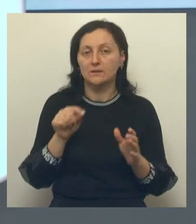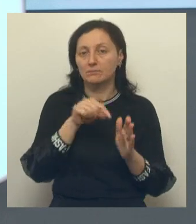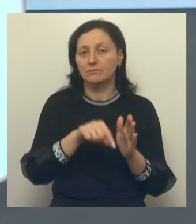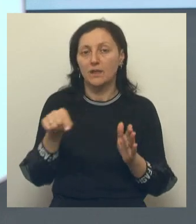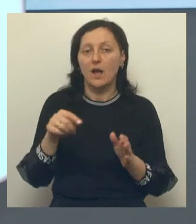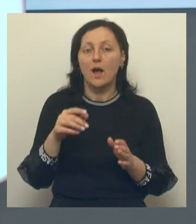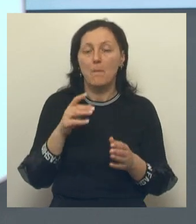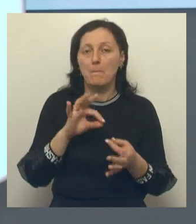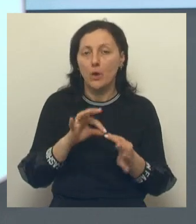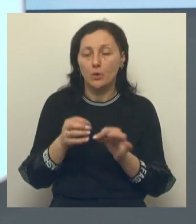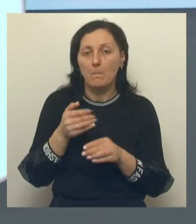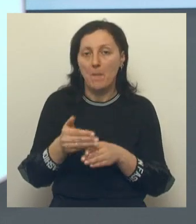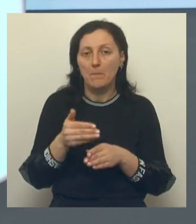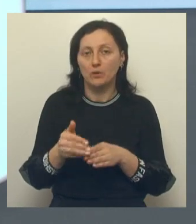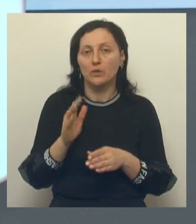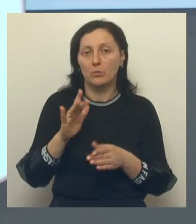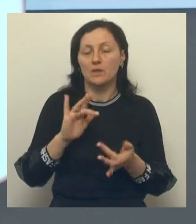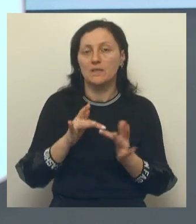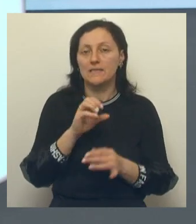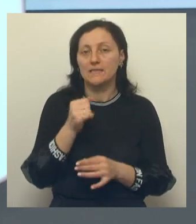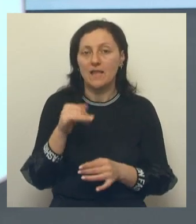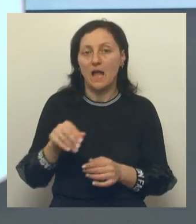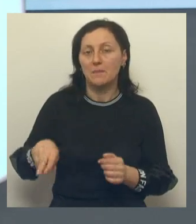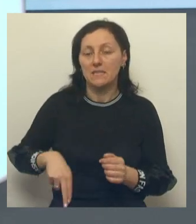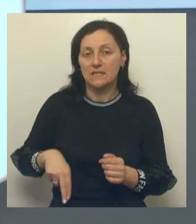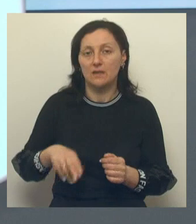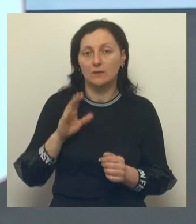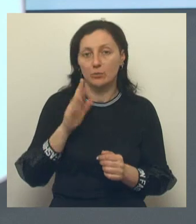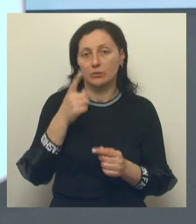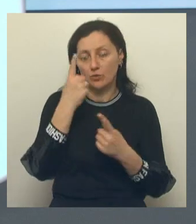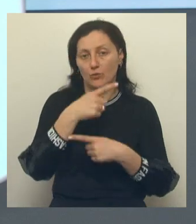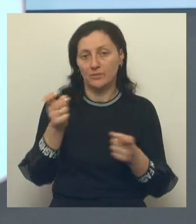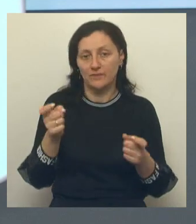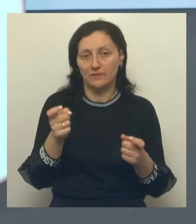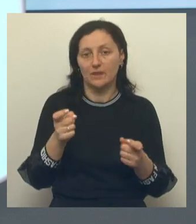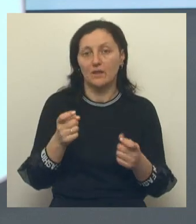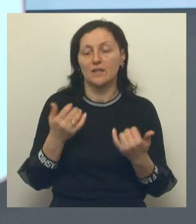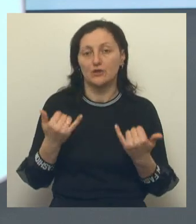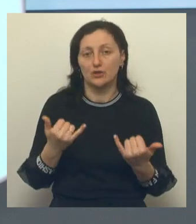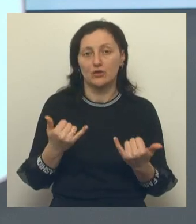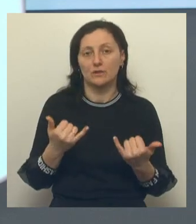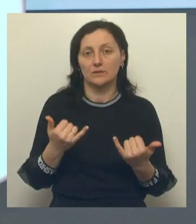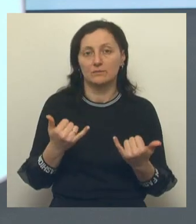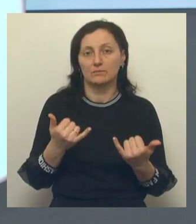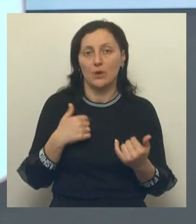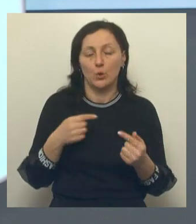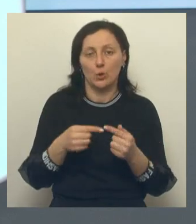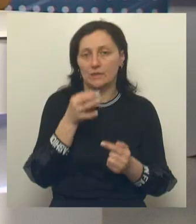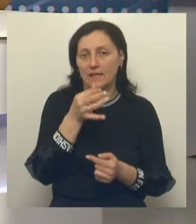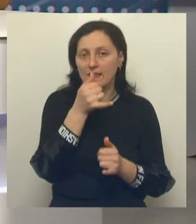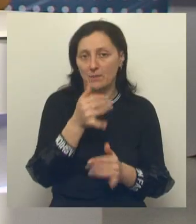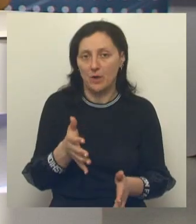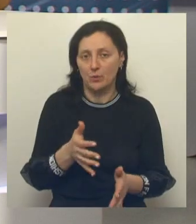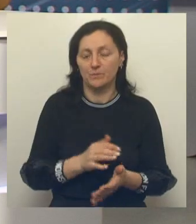разместим на сайте правительства и на сайтах администрации муниципальных районов. То есть сейчас вот конкретно сказать не могу.